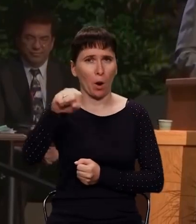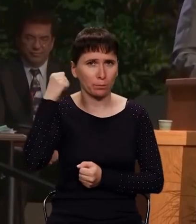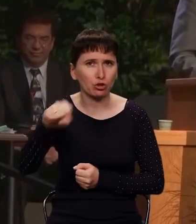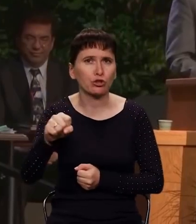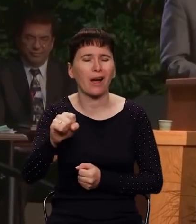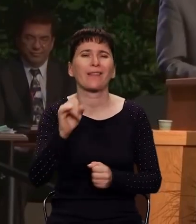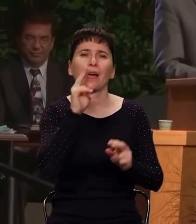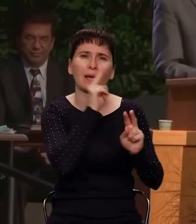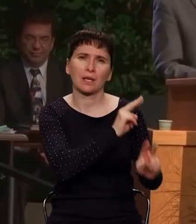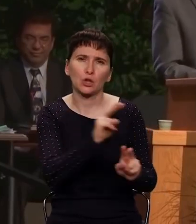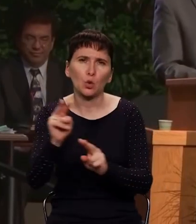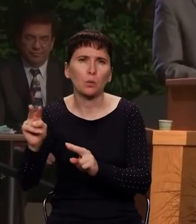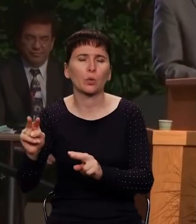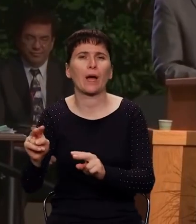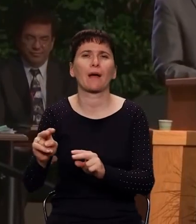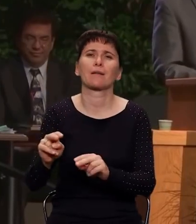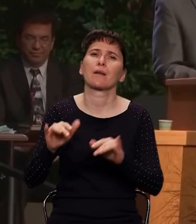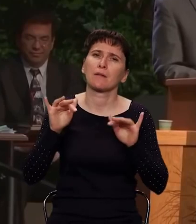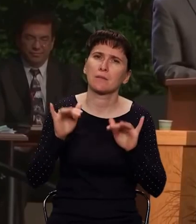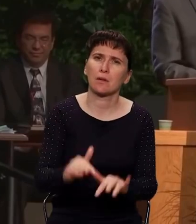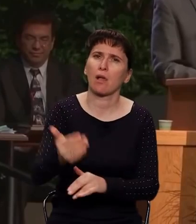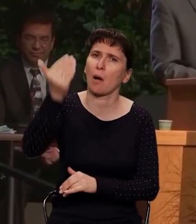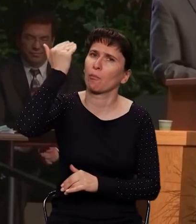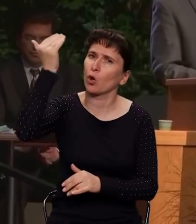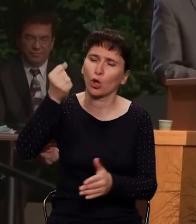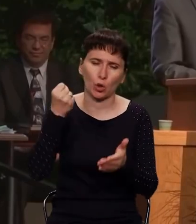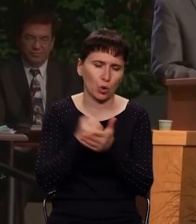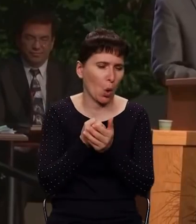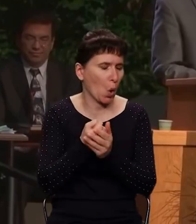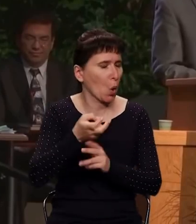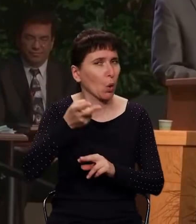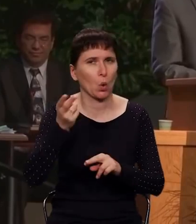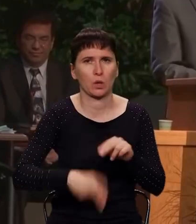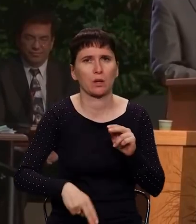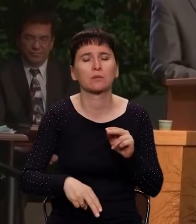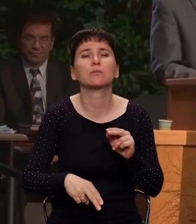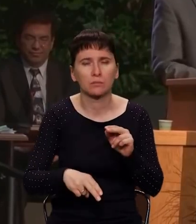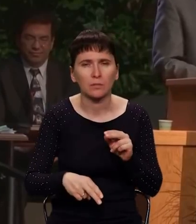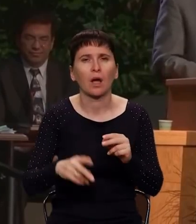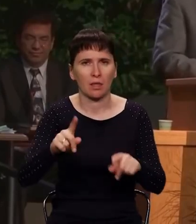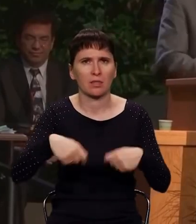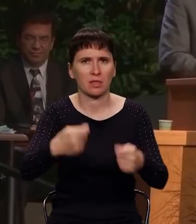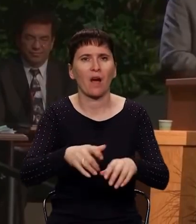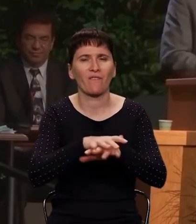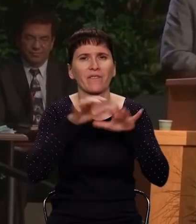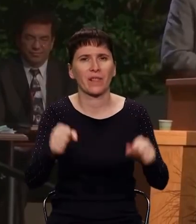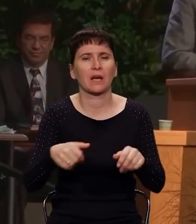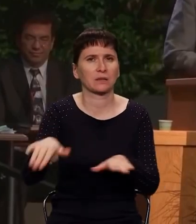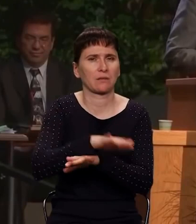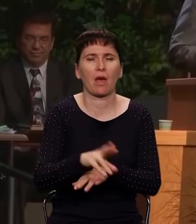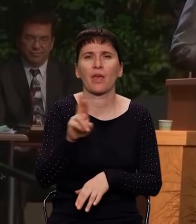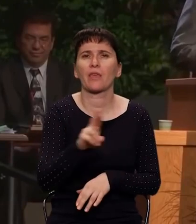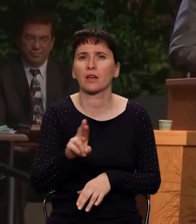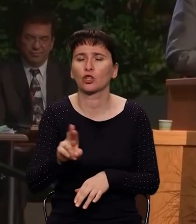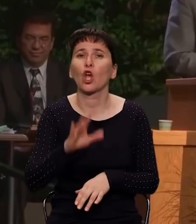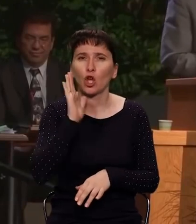и соблюдает дела мои до конца, тому дам власть над язычниками, и